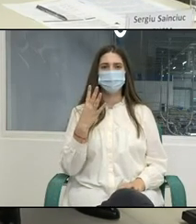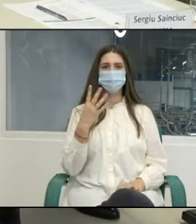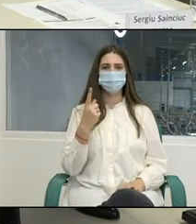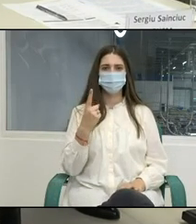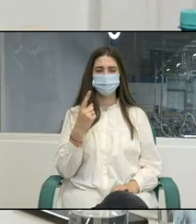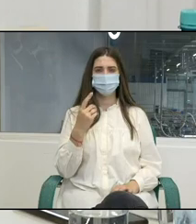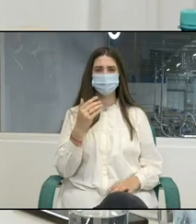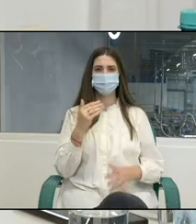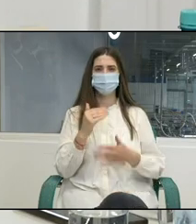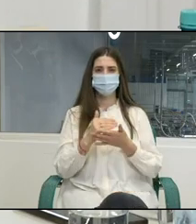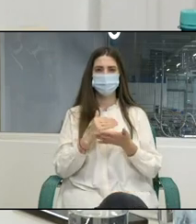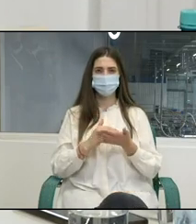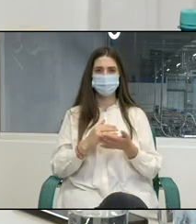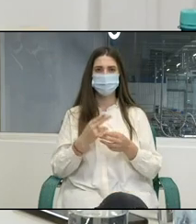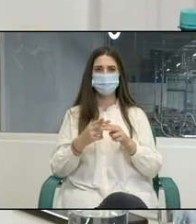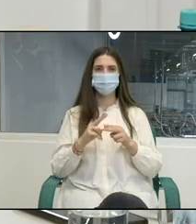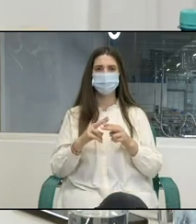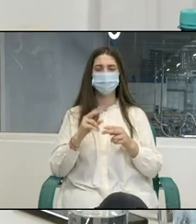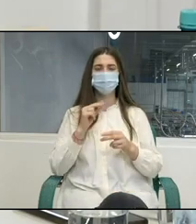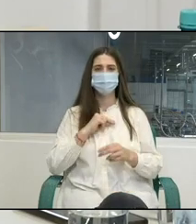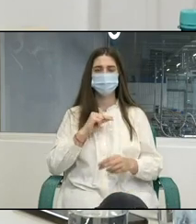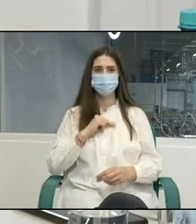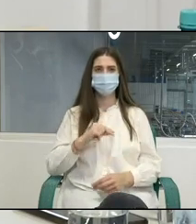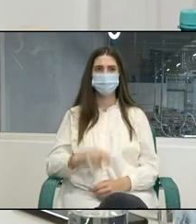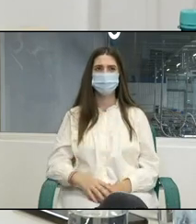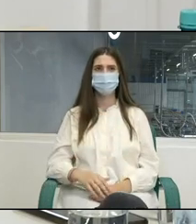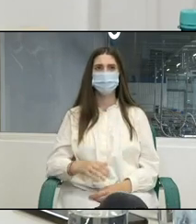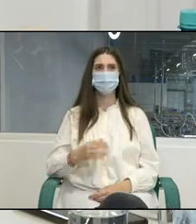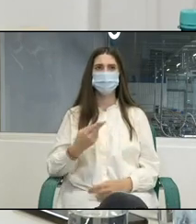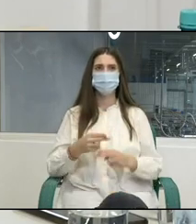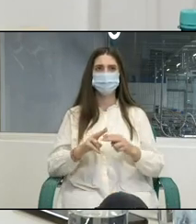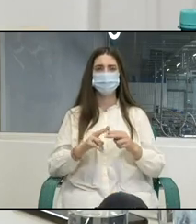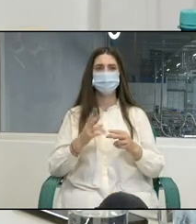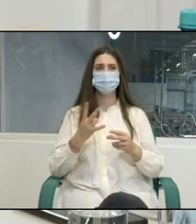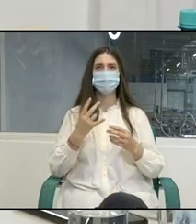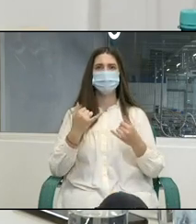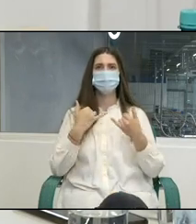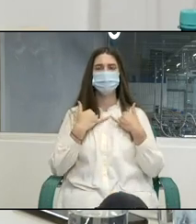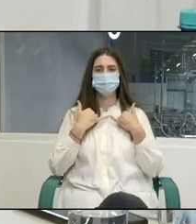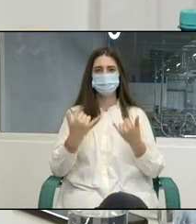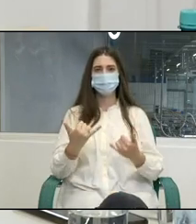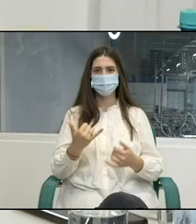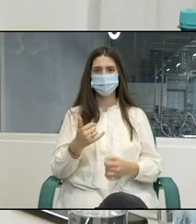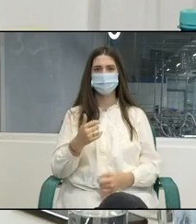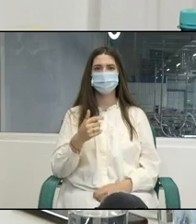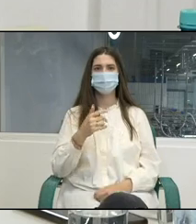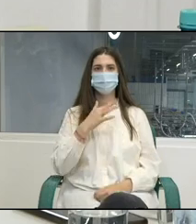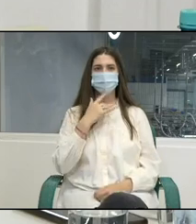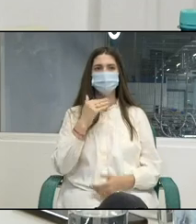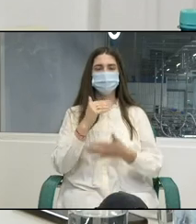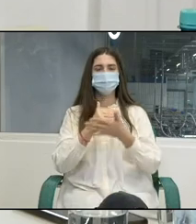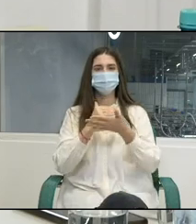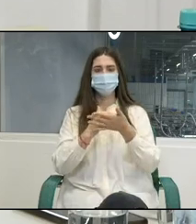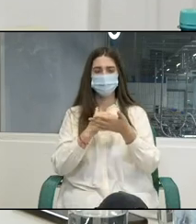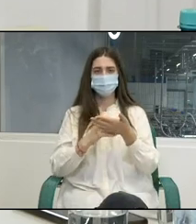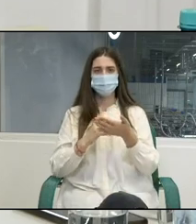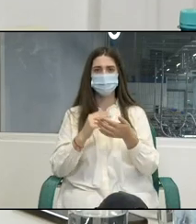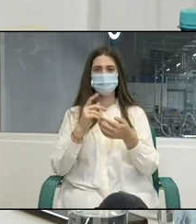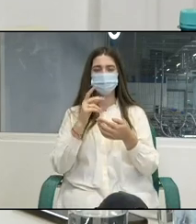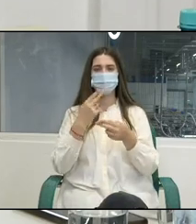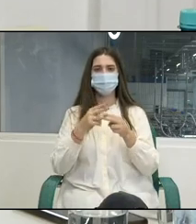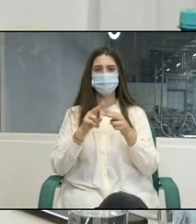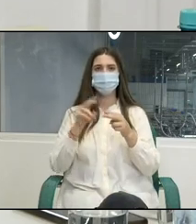ale Organizației Internaționale a Muncii Asta înseamnă că trebuie să asigurăm respectarea a mai multor standarde internaționale